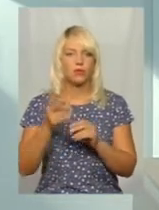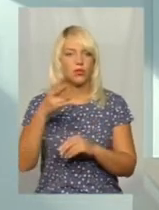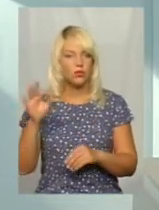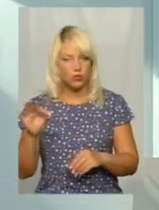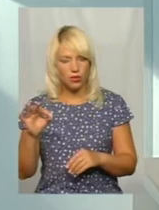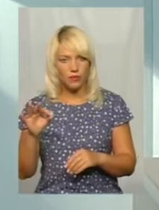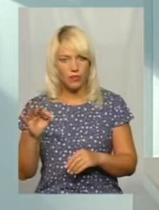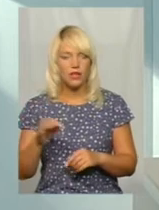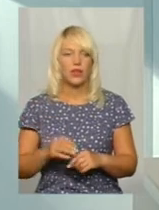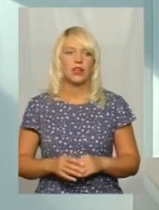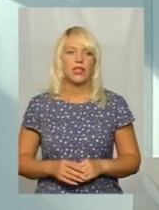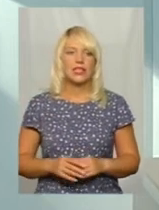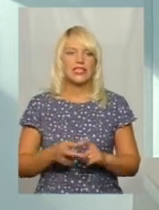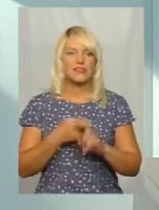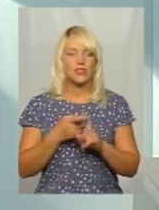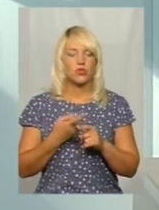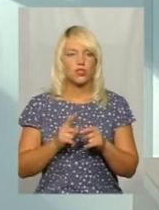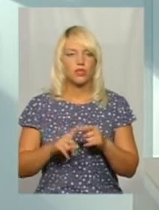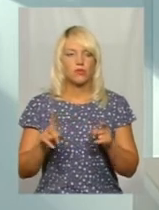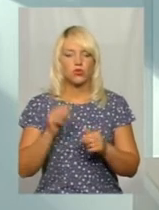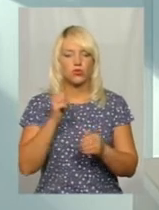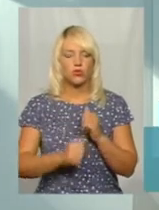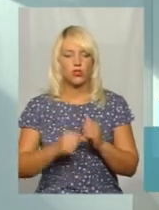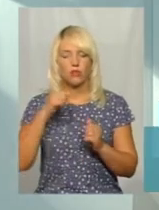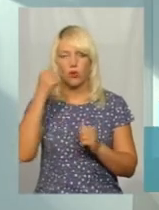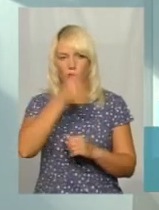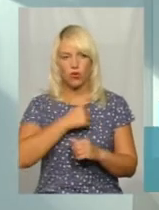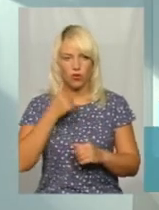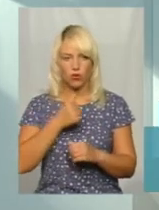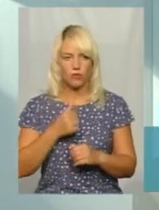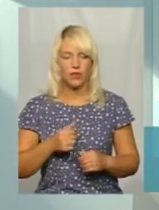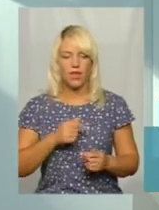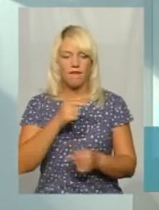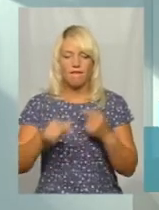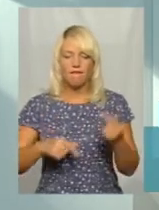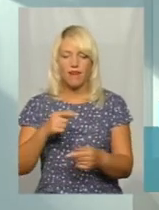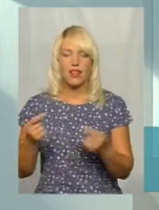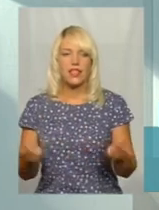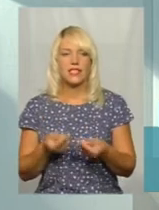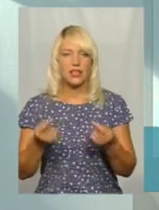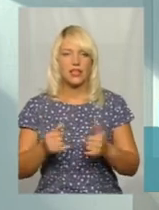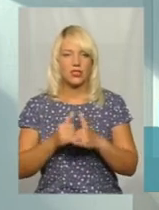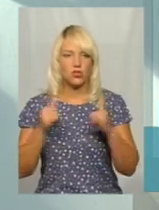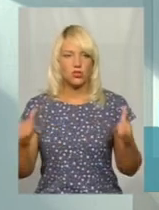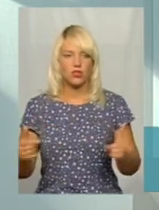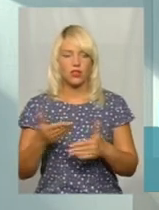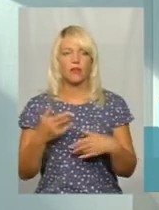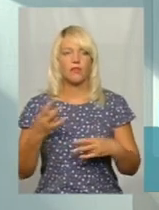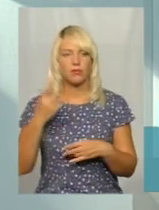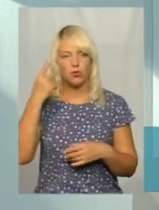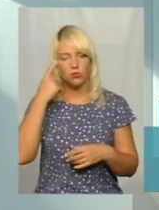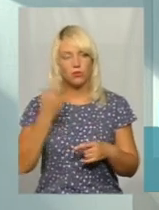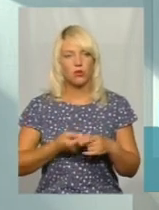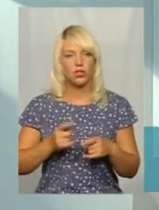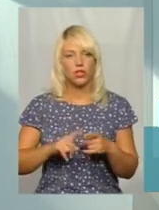разом з тим, в зв'язку з тим, що з кожним роком вал зерна зростає, нам треба думати про